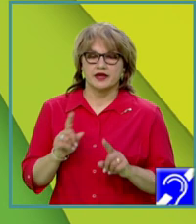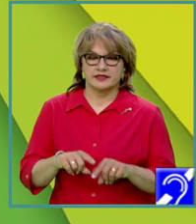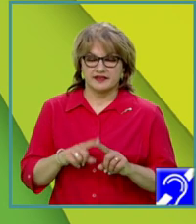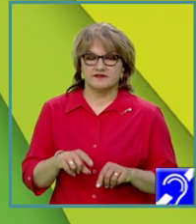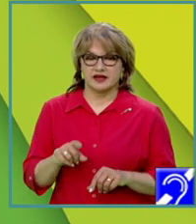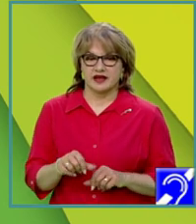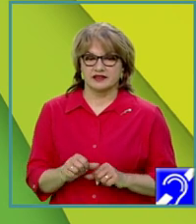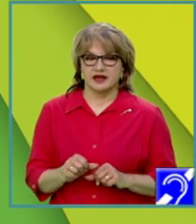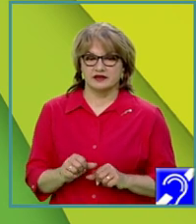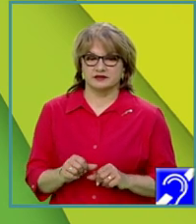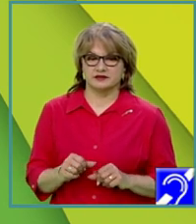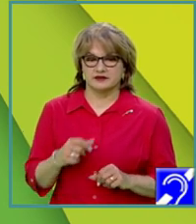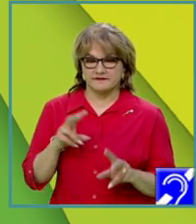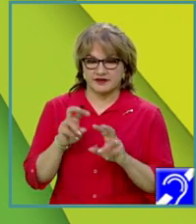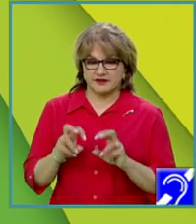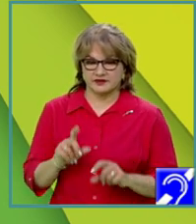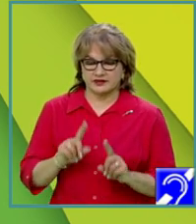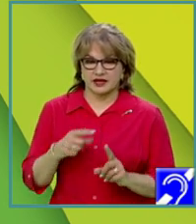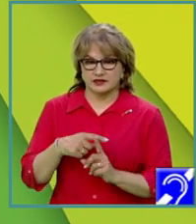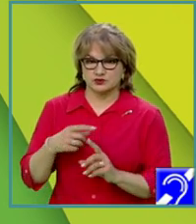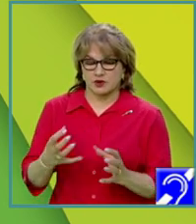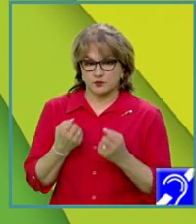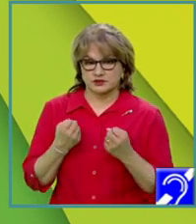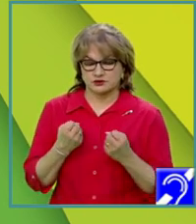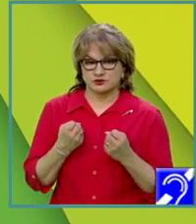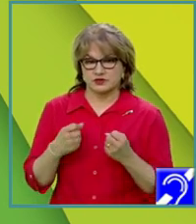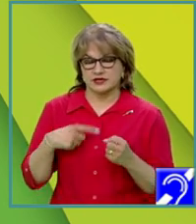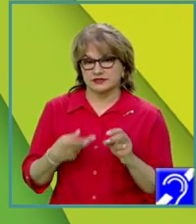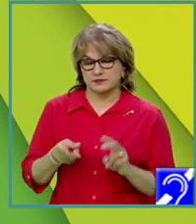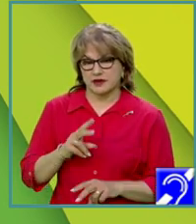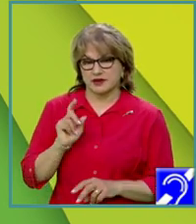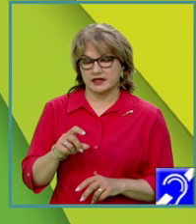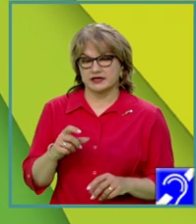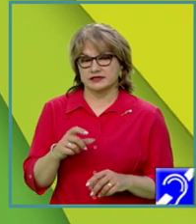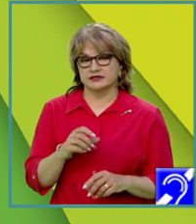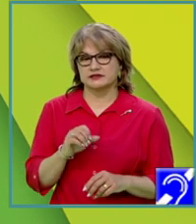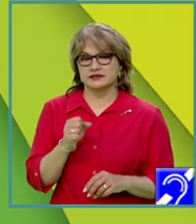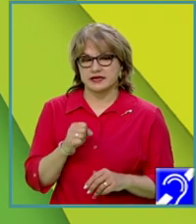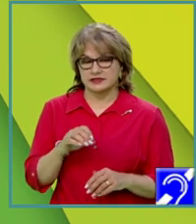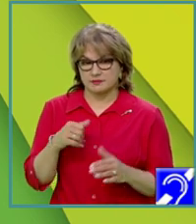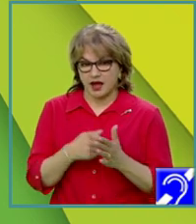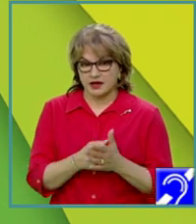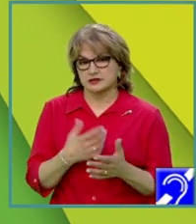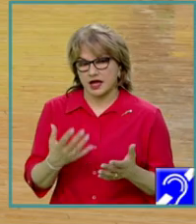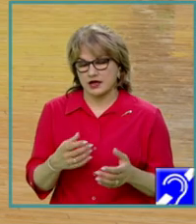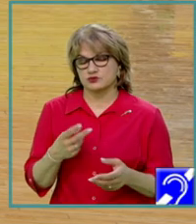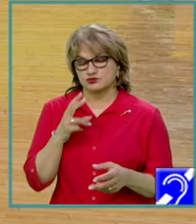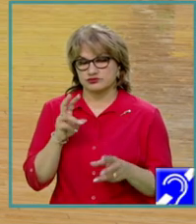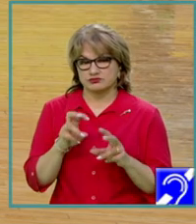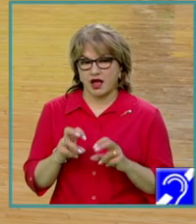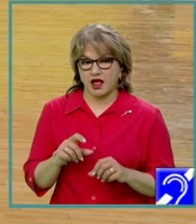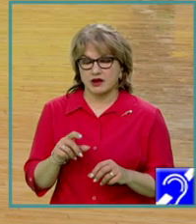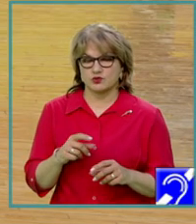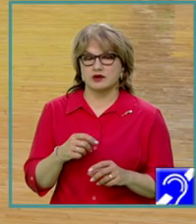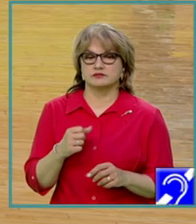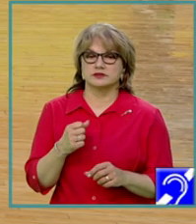dată verificăm dacă suma obținută este mai mare decât Smax, atunci calculăm suma maximă. Avem și